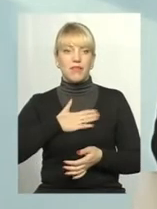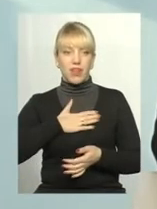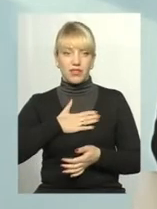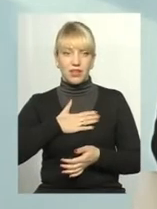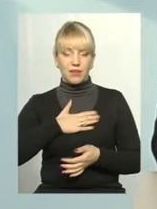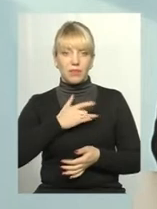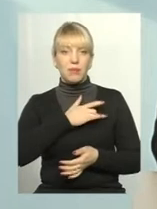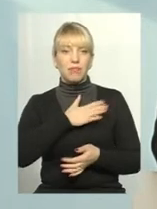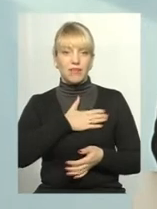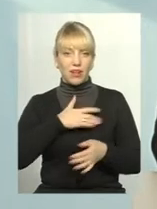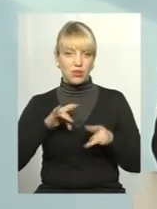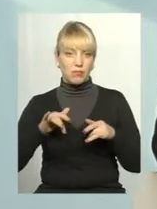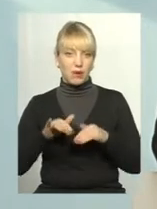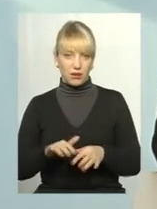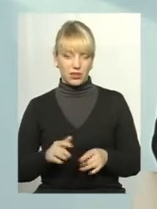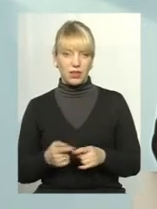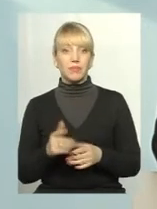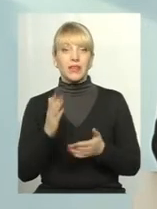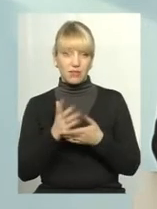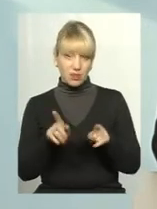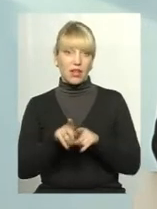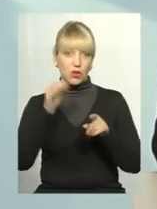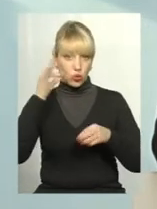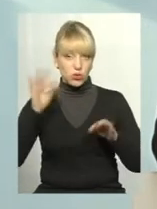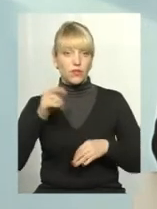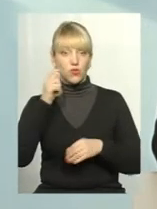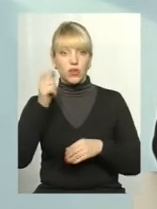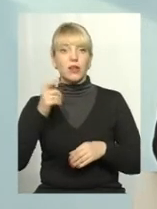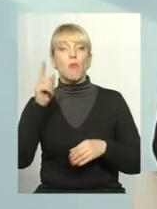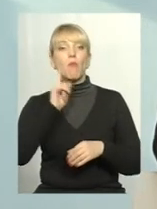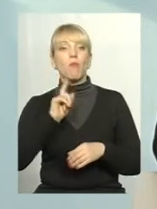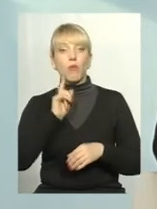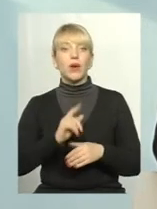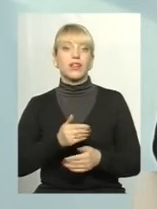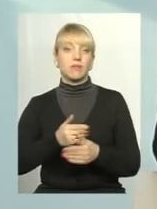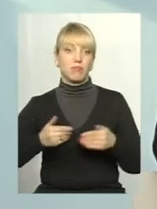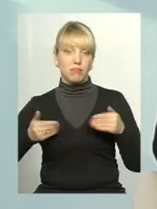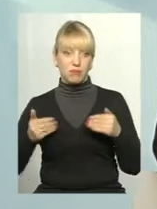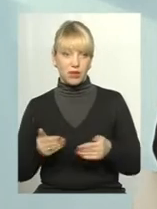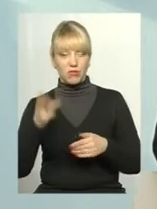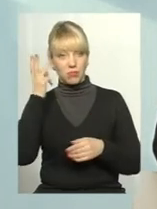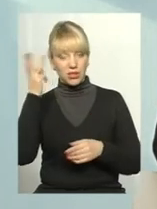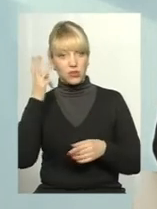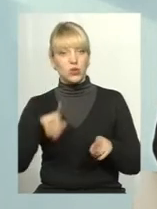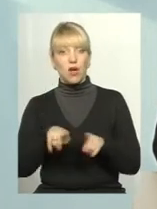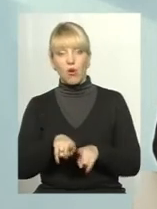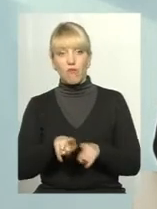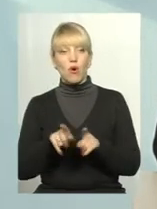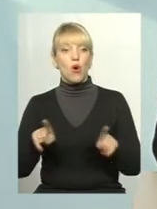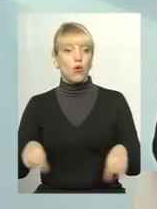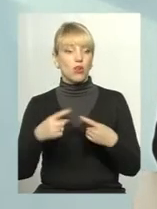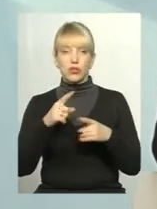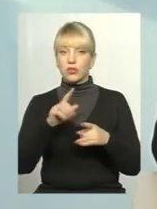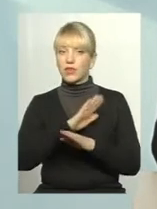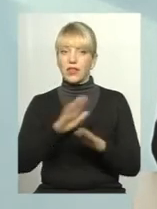Є такий досвід в Україні. Поки що ми в Хмельницькому такого організовувати не